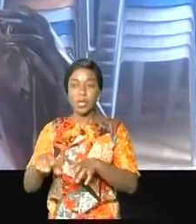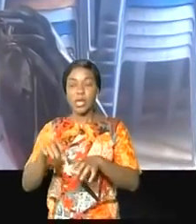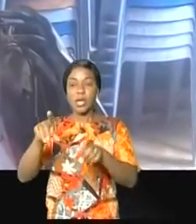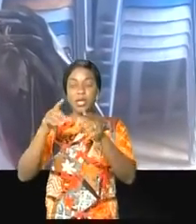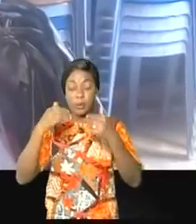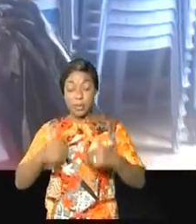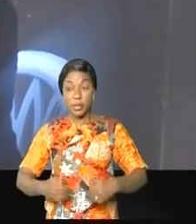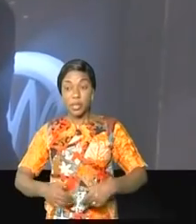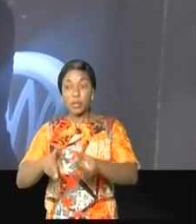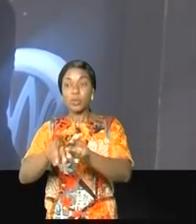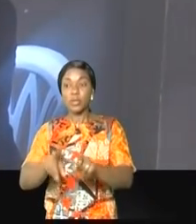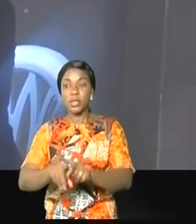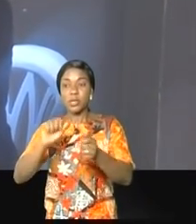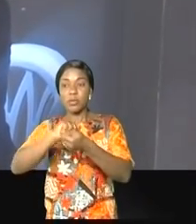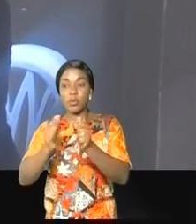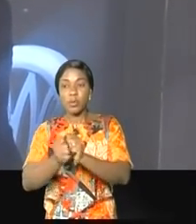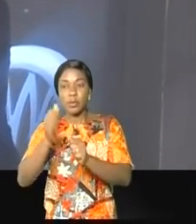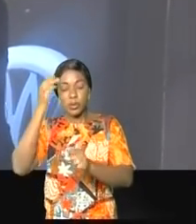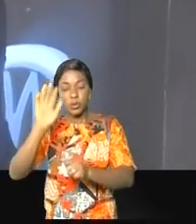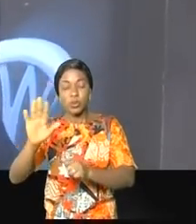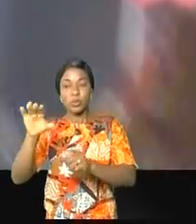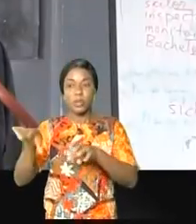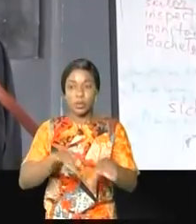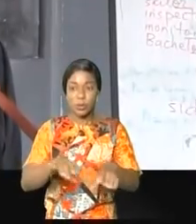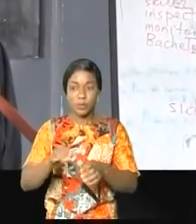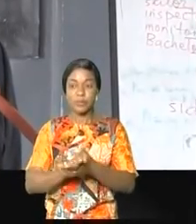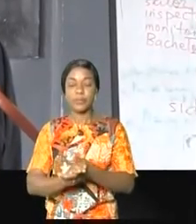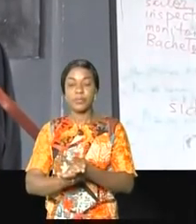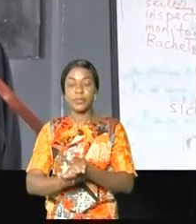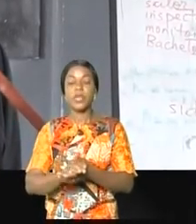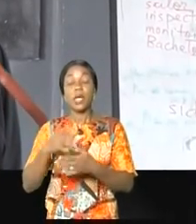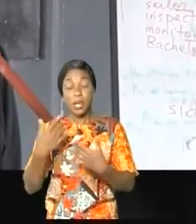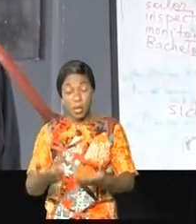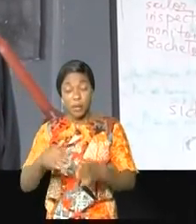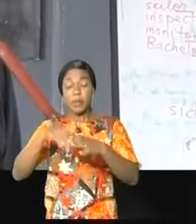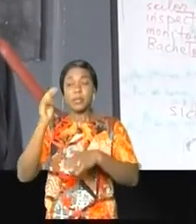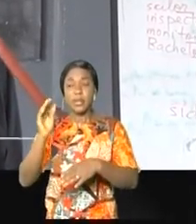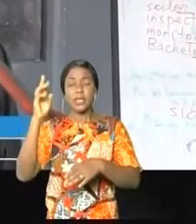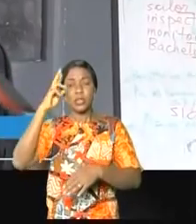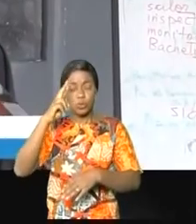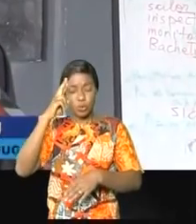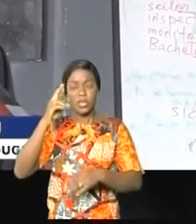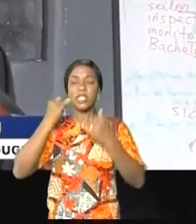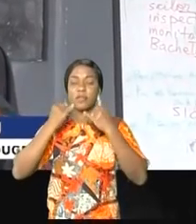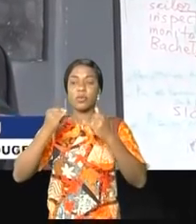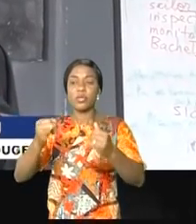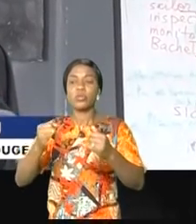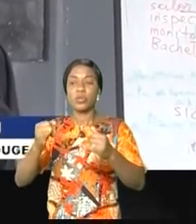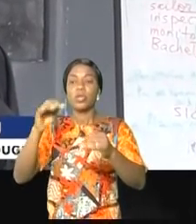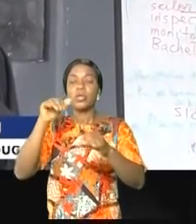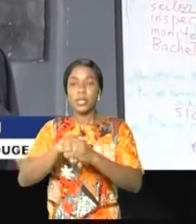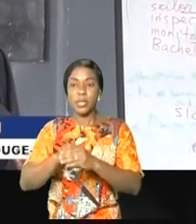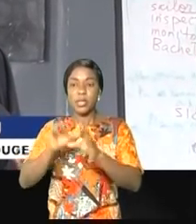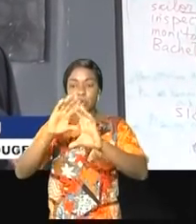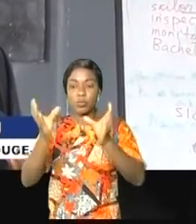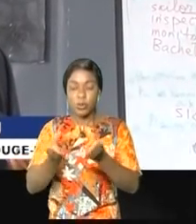humanitaire et le contexte de son action. Il a été relevé qu'il y a encore un souci d'information dans les chefs de la